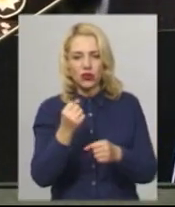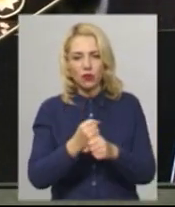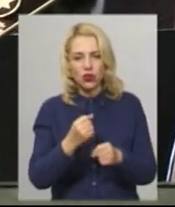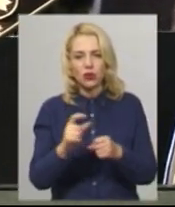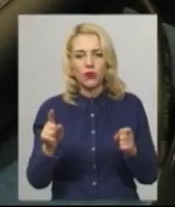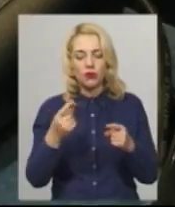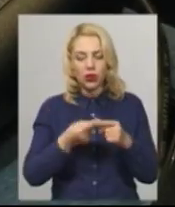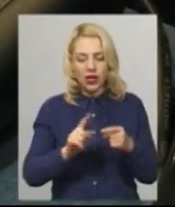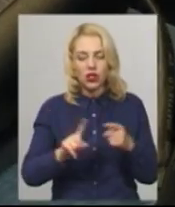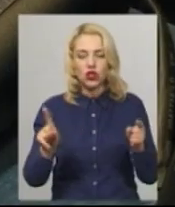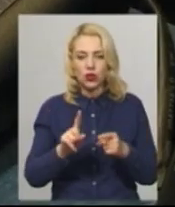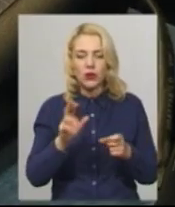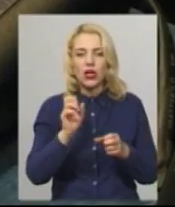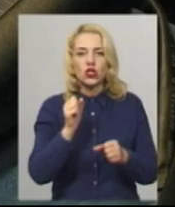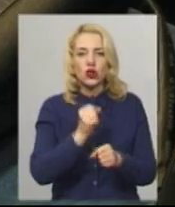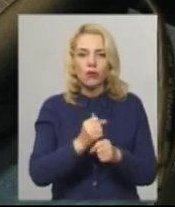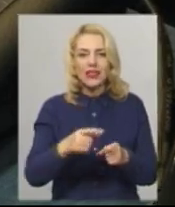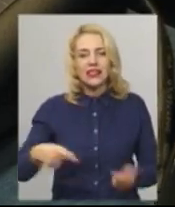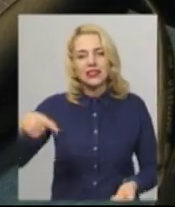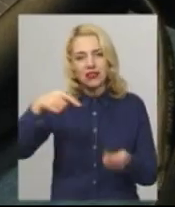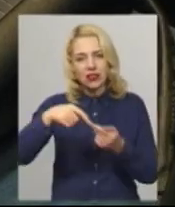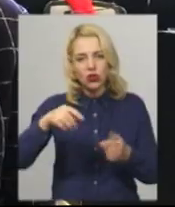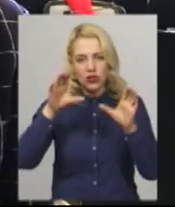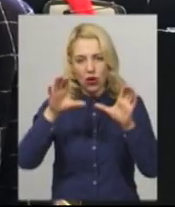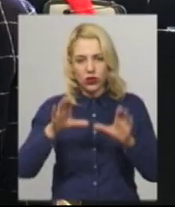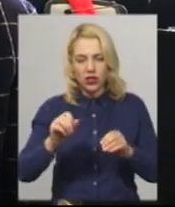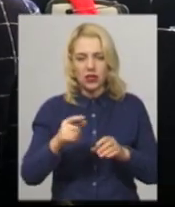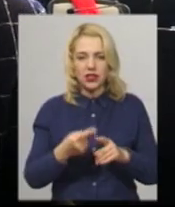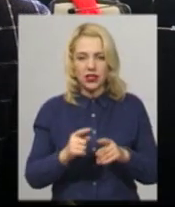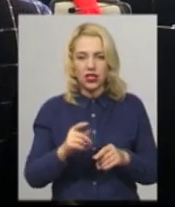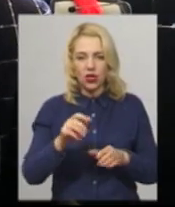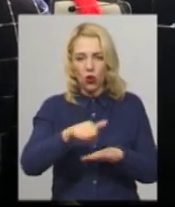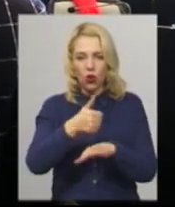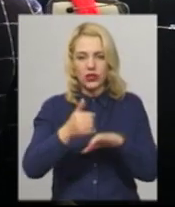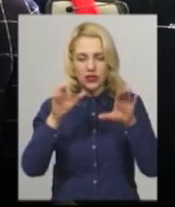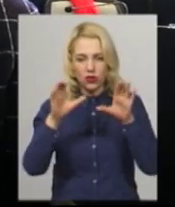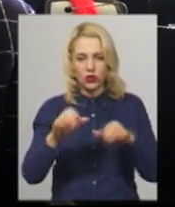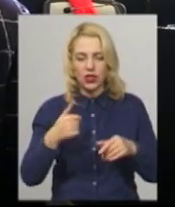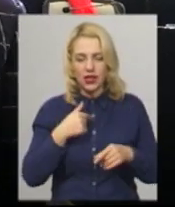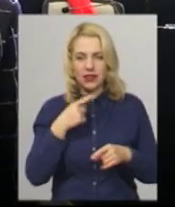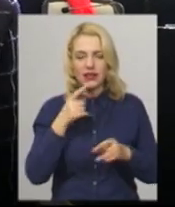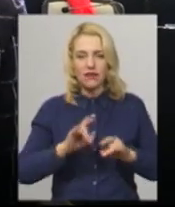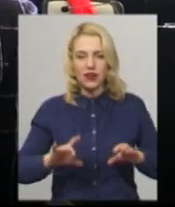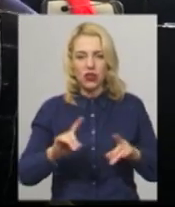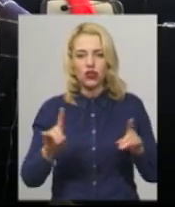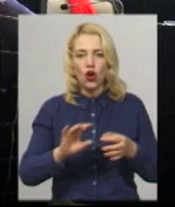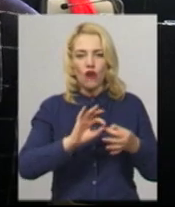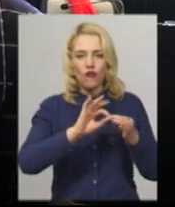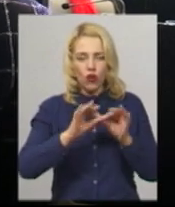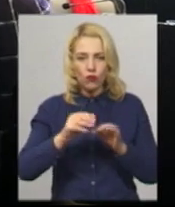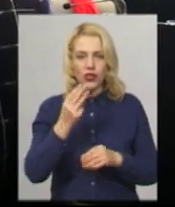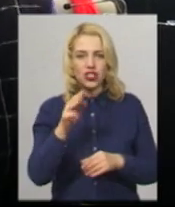на окупованих територіях згідно українського законодавства і Конституції. Я заявляв і заявляю сьогодні, що формула